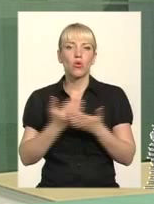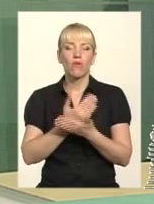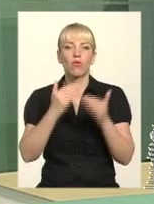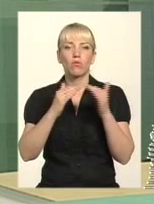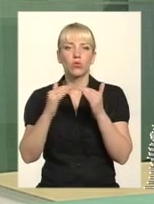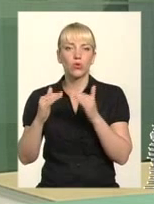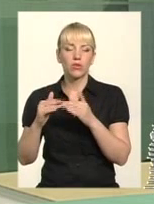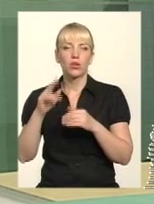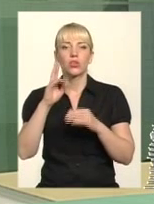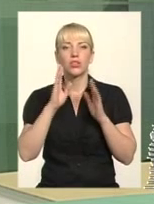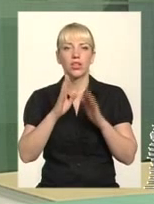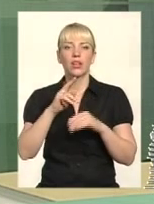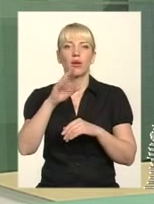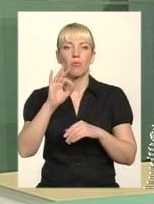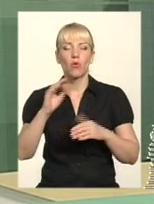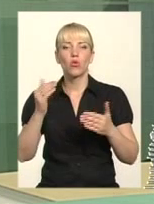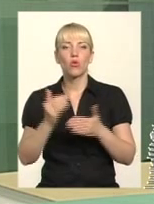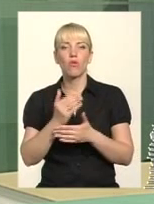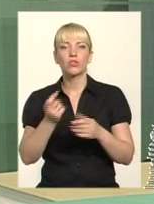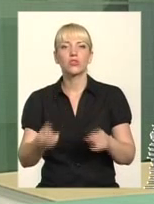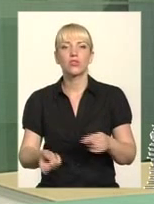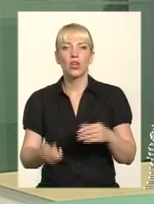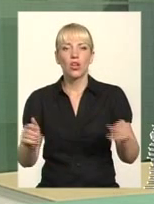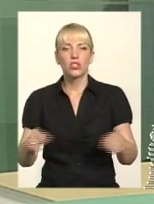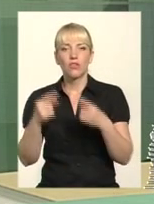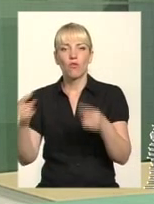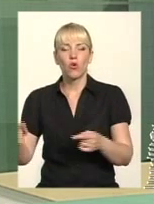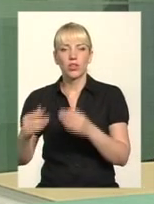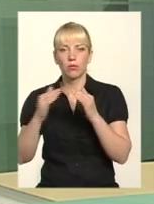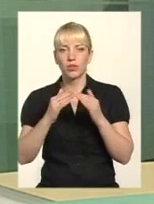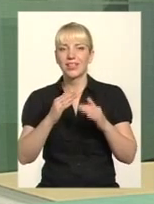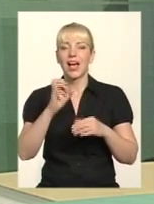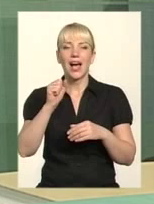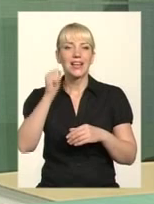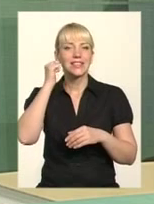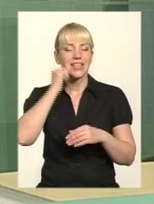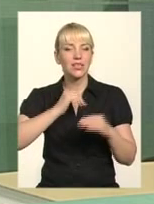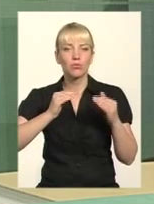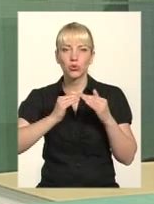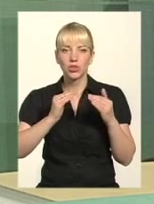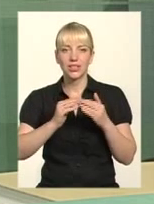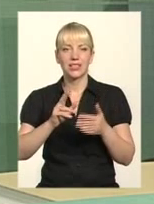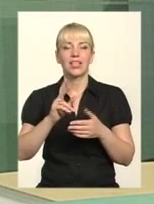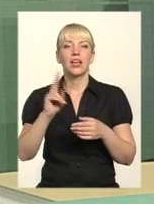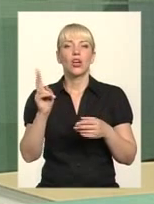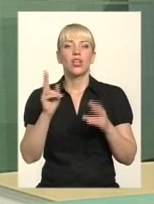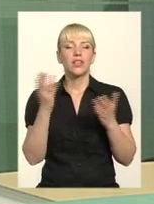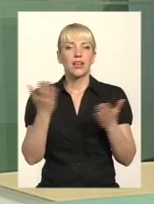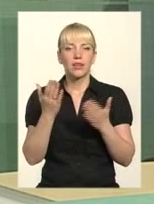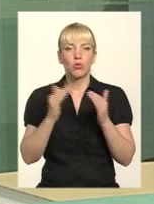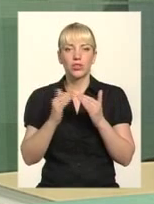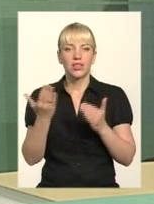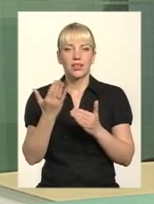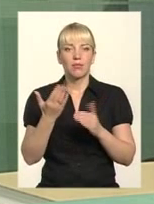побудованих будинках. Практично будинки, які старого зразка або яким вже більше 20 років,